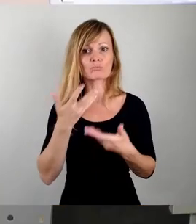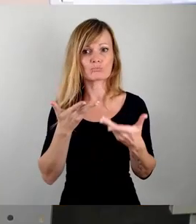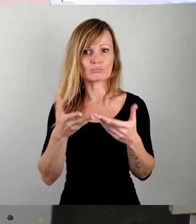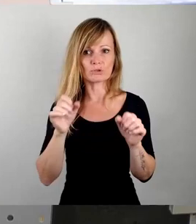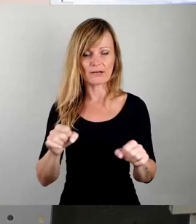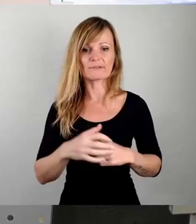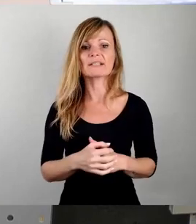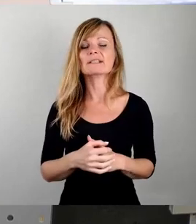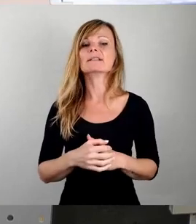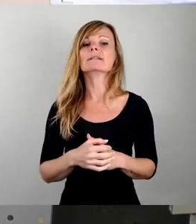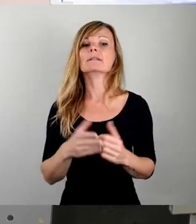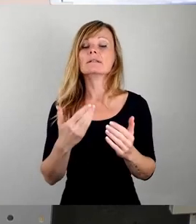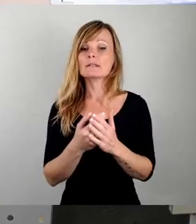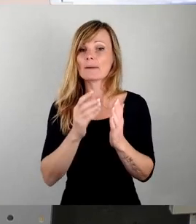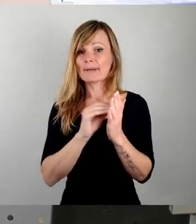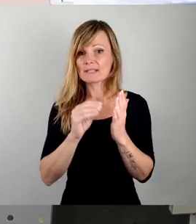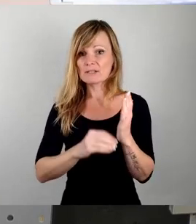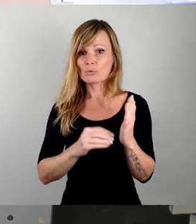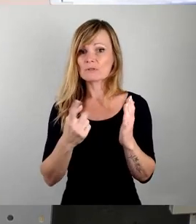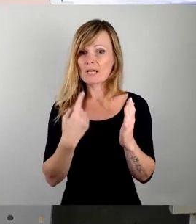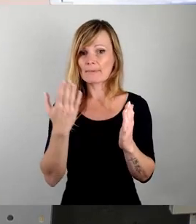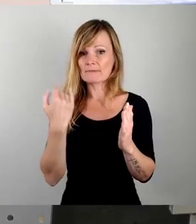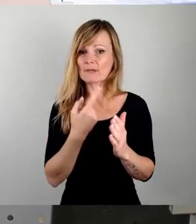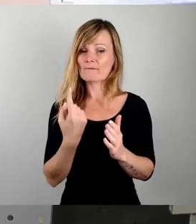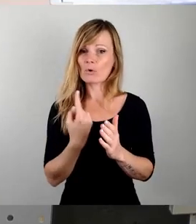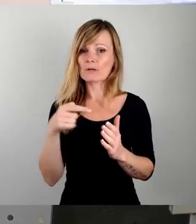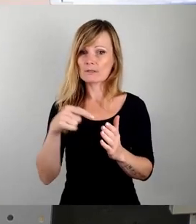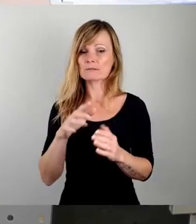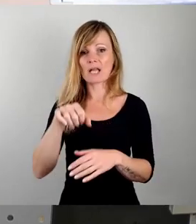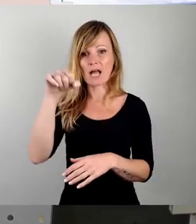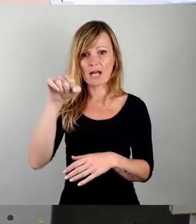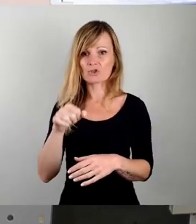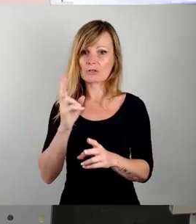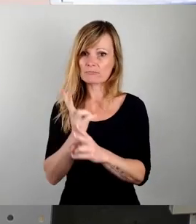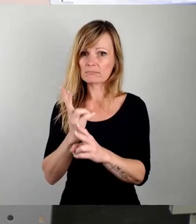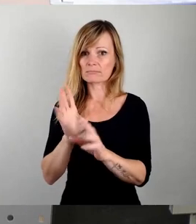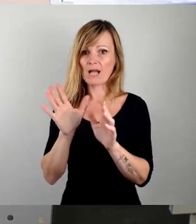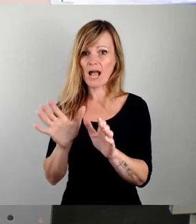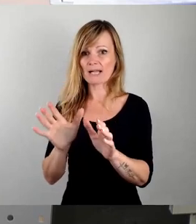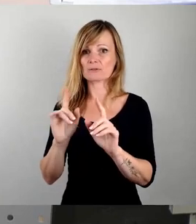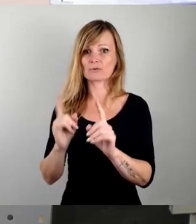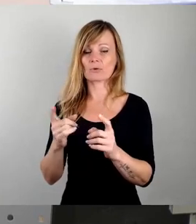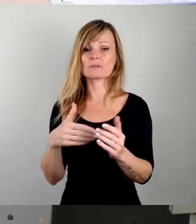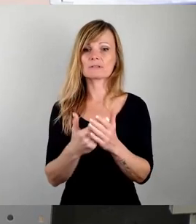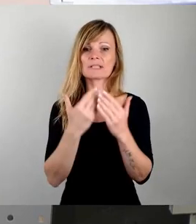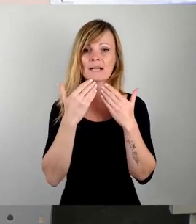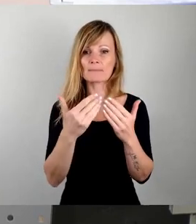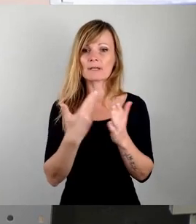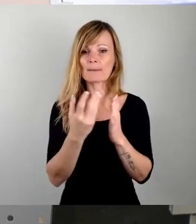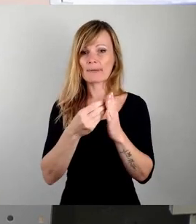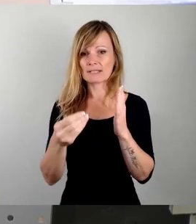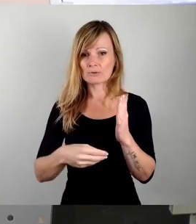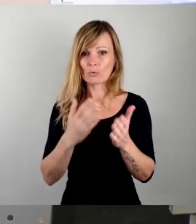gefordert, die Garagen zu erhalten. Daher bin ich sehr dankbar, dass die besagte Petition jetzt nun auch im Stadtrat